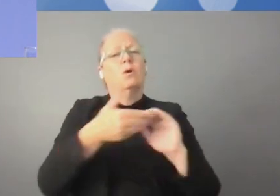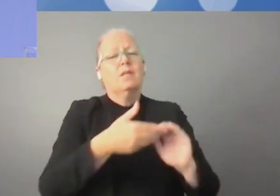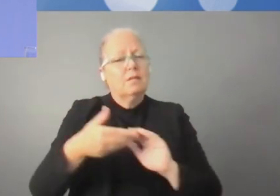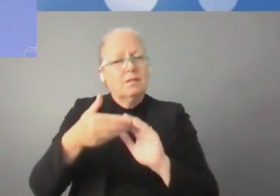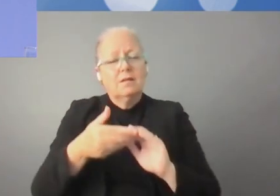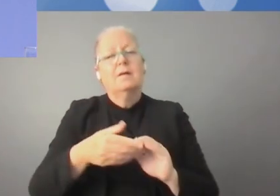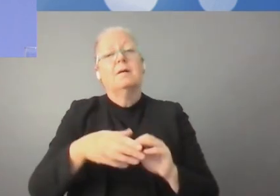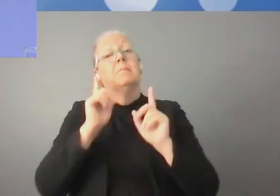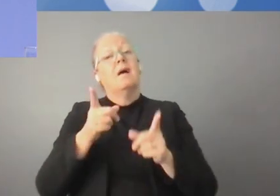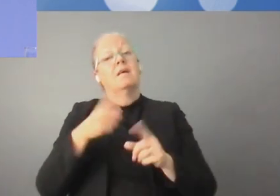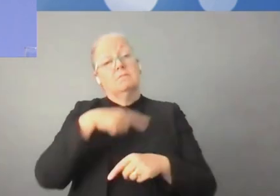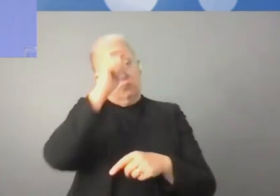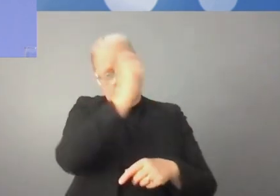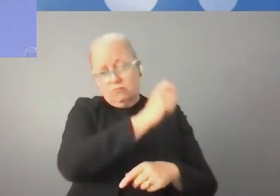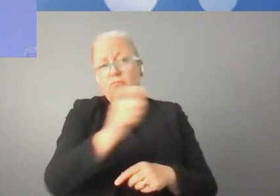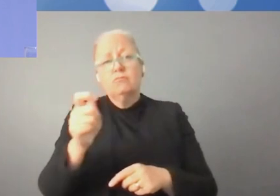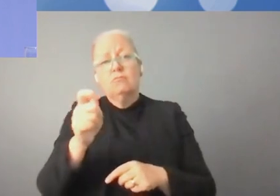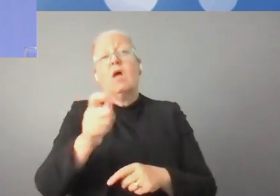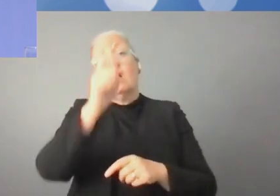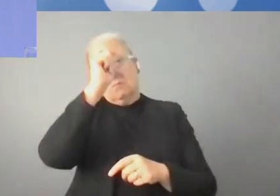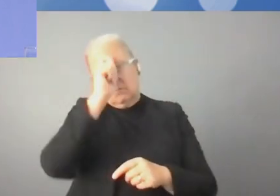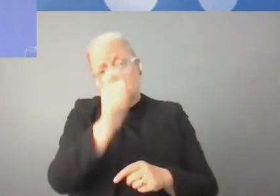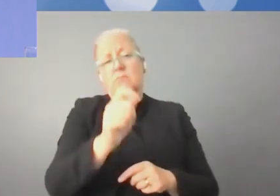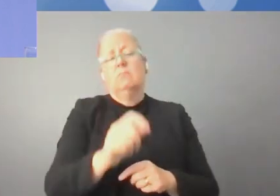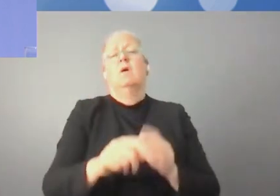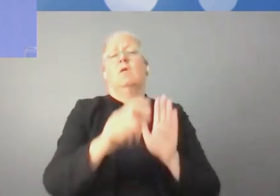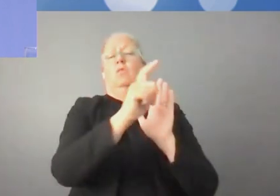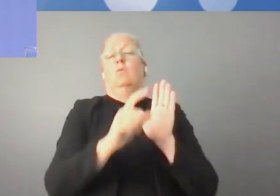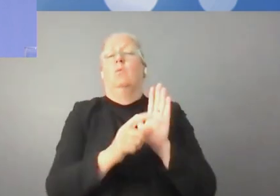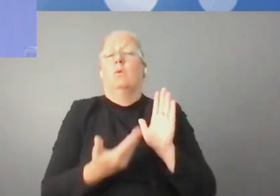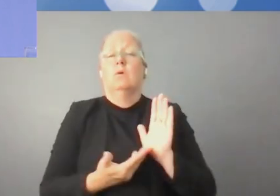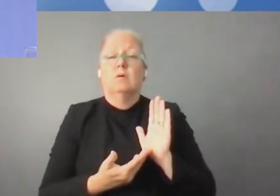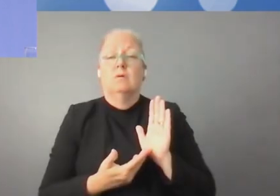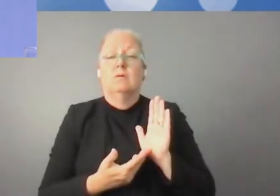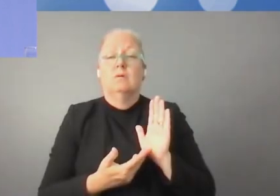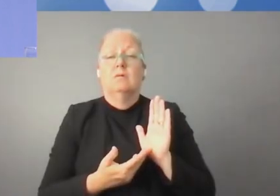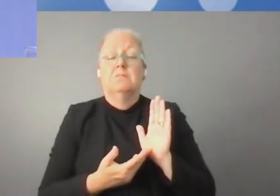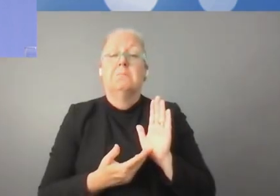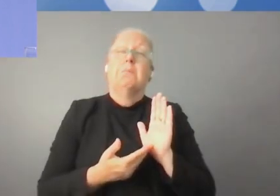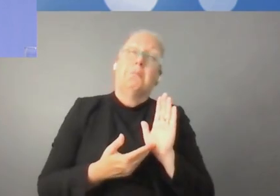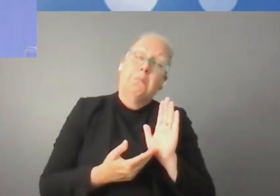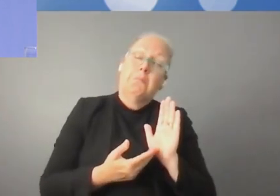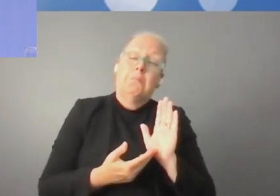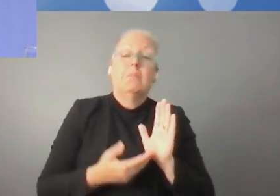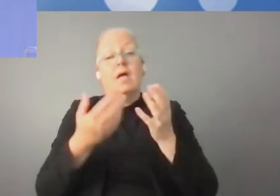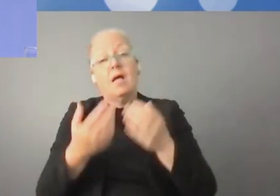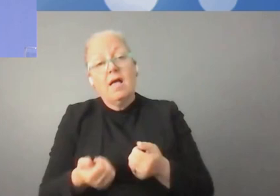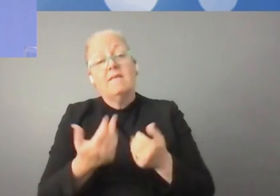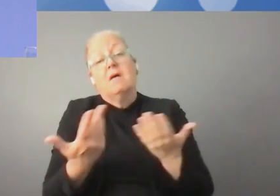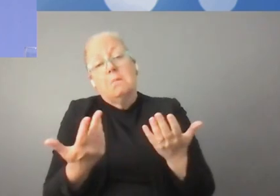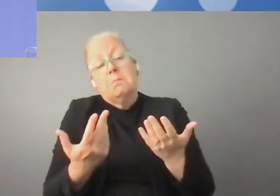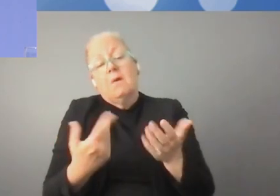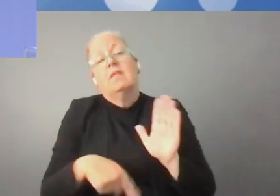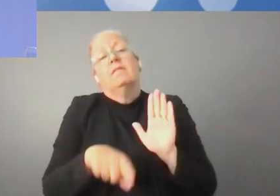terminer avec ça. Il y a un essayiste et pamphlétaire américain qui s'appelait monsieur Merken et qui disait,